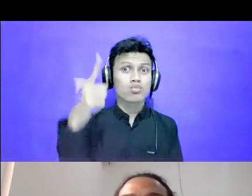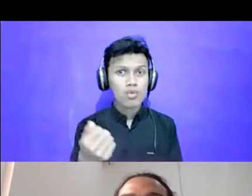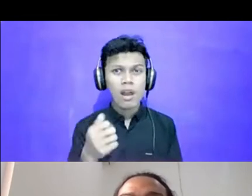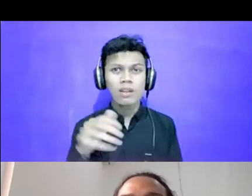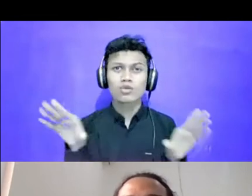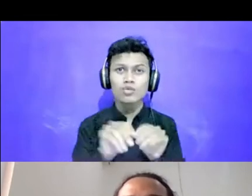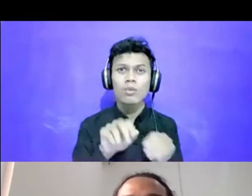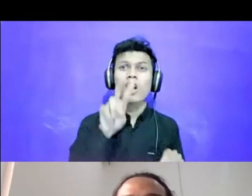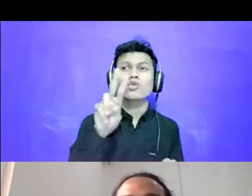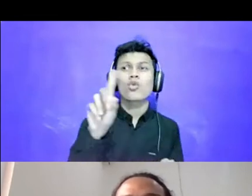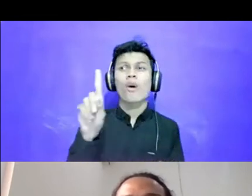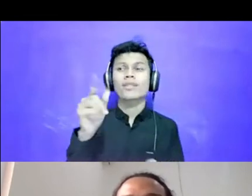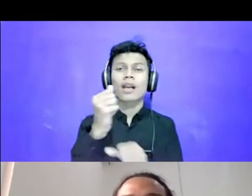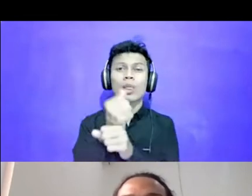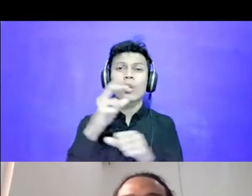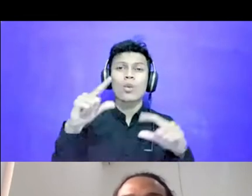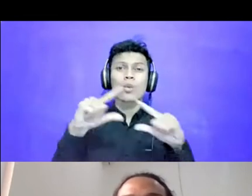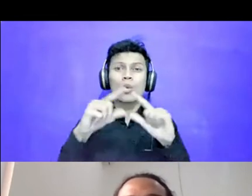Ada 21 gram